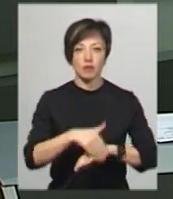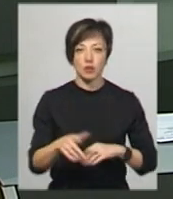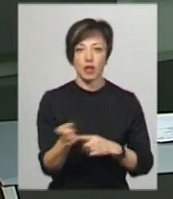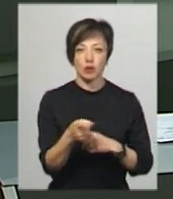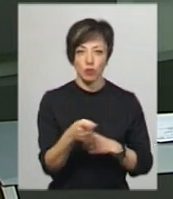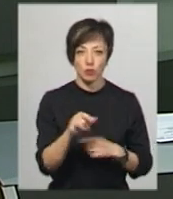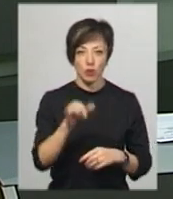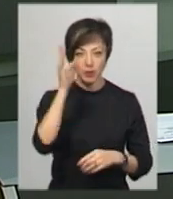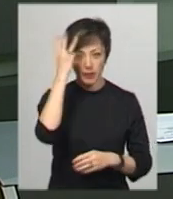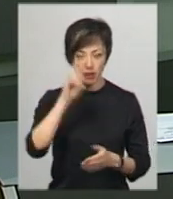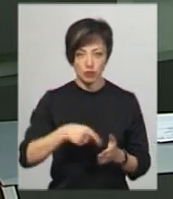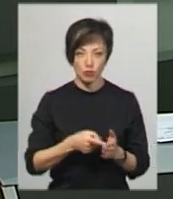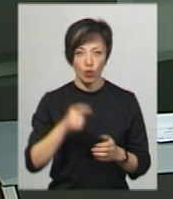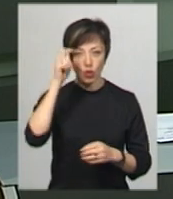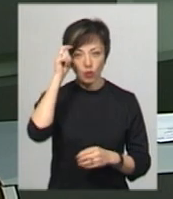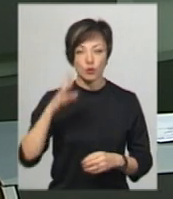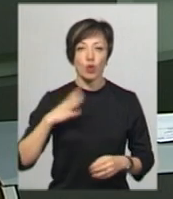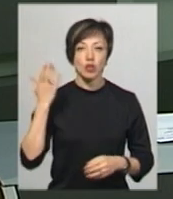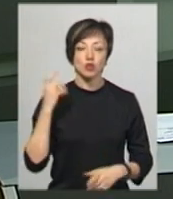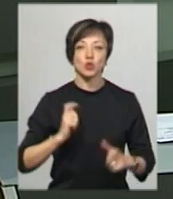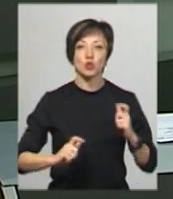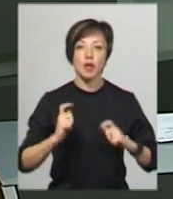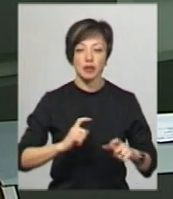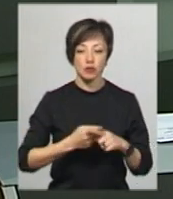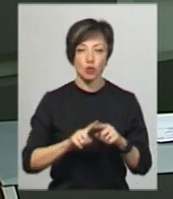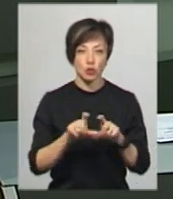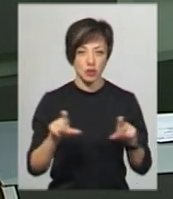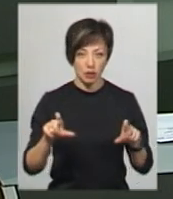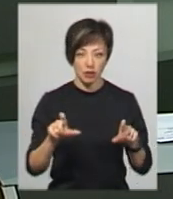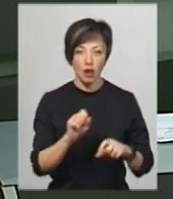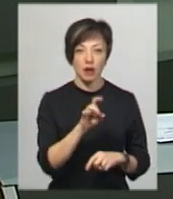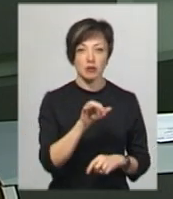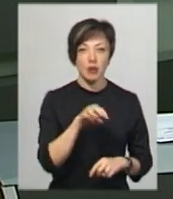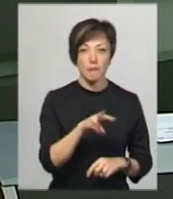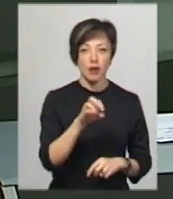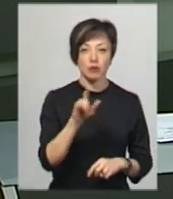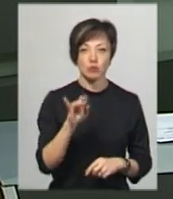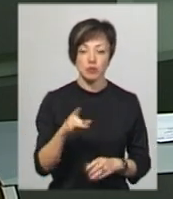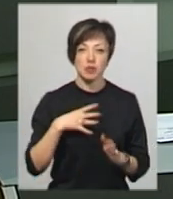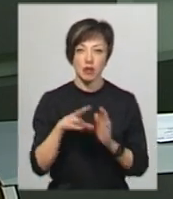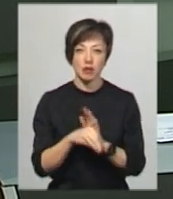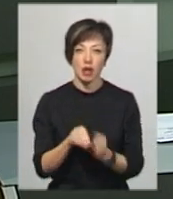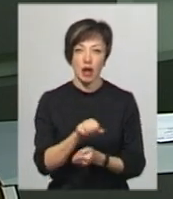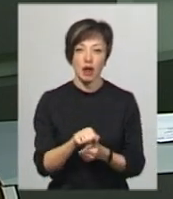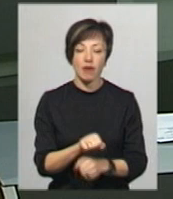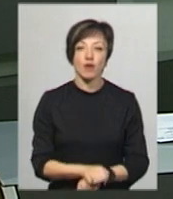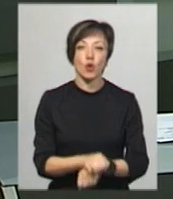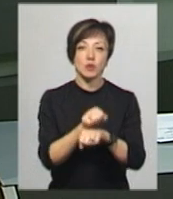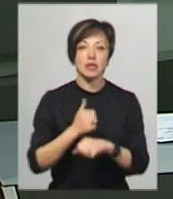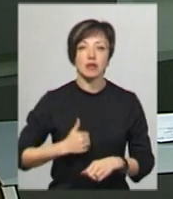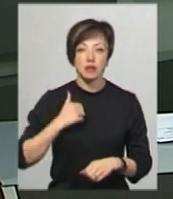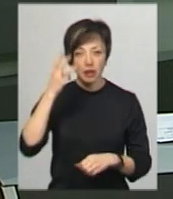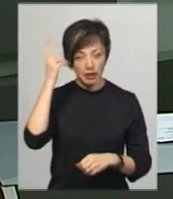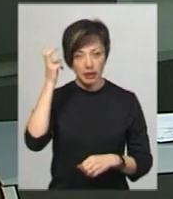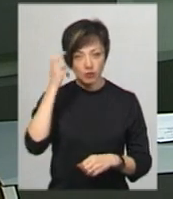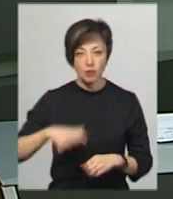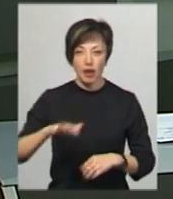Тернопільській у Хмельницькому. Хлопці – колишні студенти навчального закладу. Артем Мазур загинув під час Революції Гідності на столичному майдані.